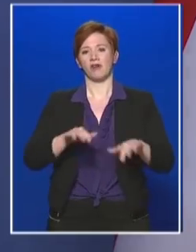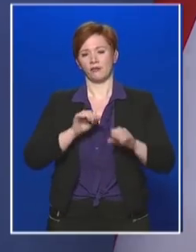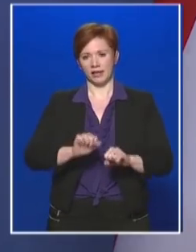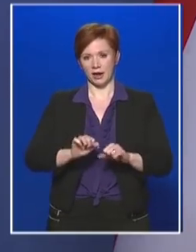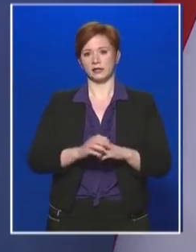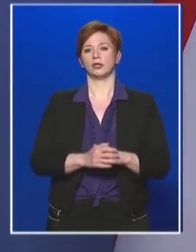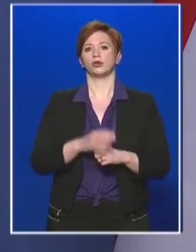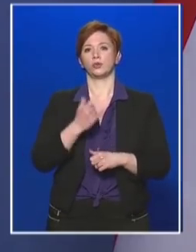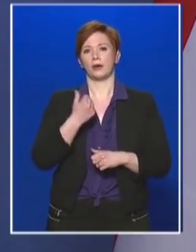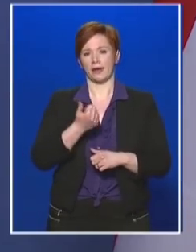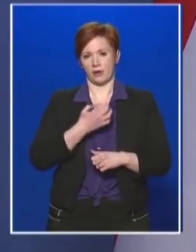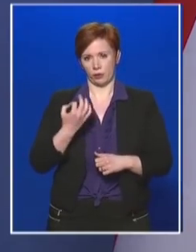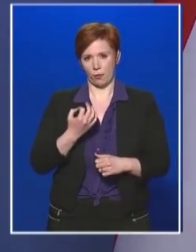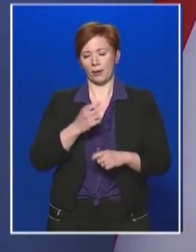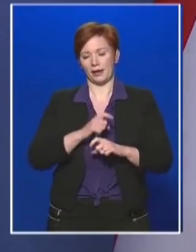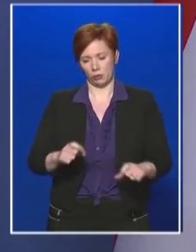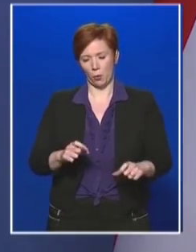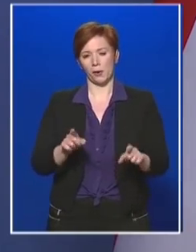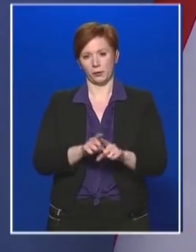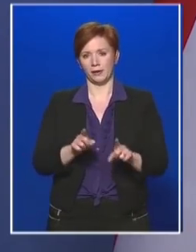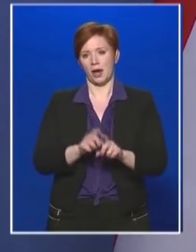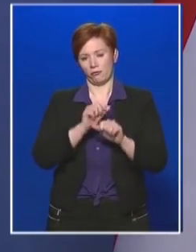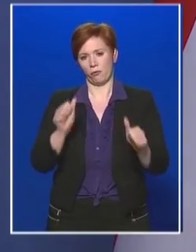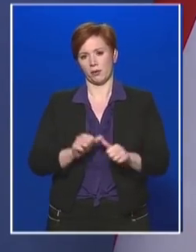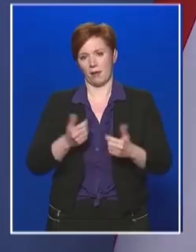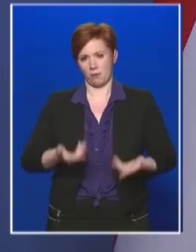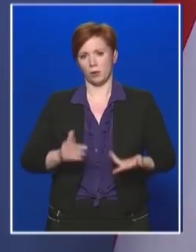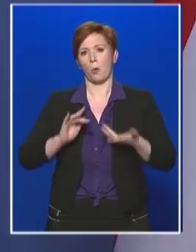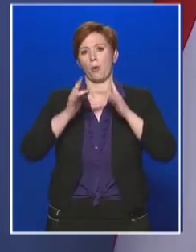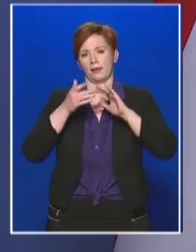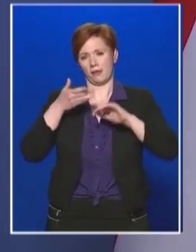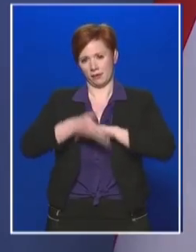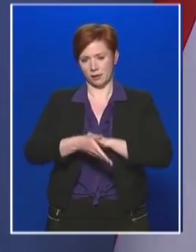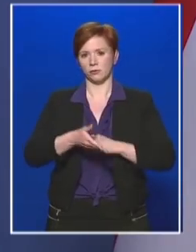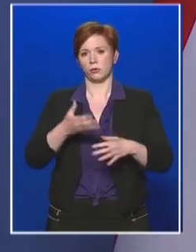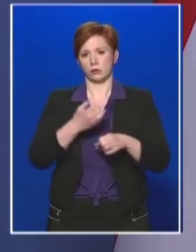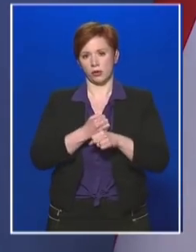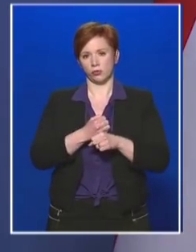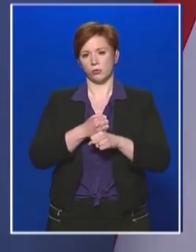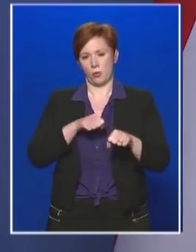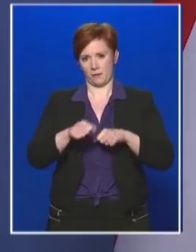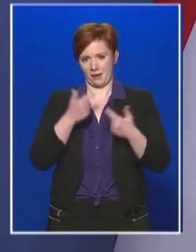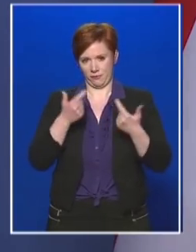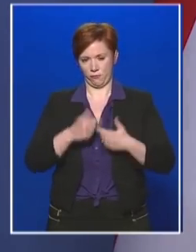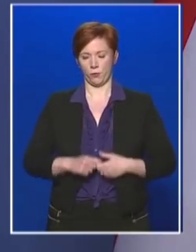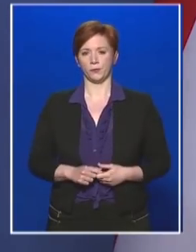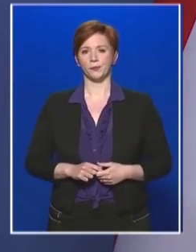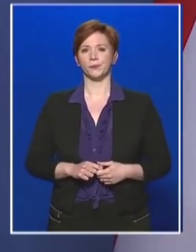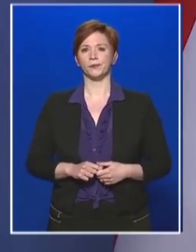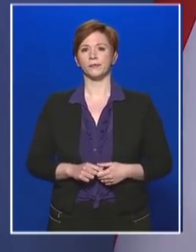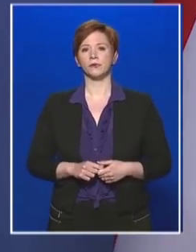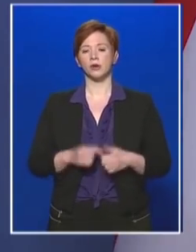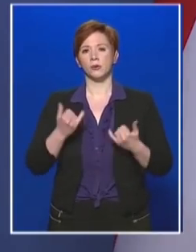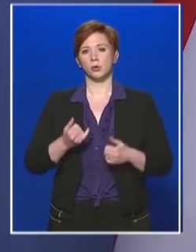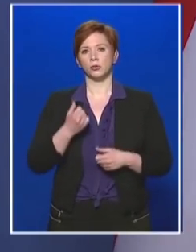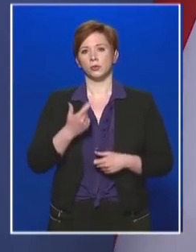indokolt az, hogy továbbra is ebben az online formában tartsuk a szokásos kormányinfót. Ez a 24.